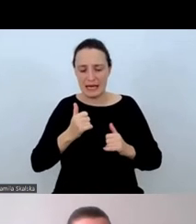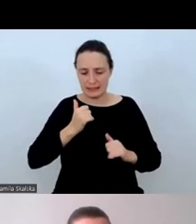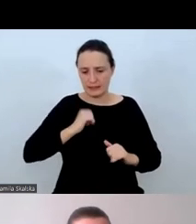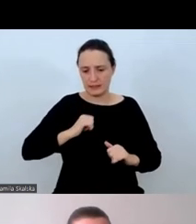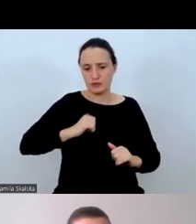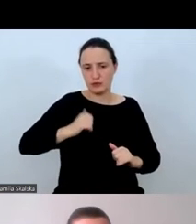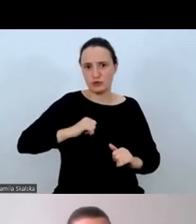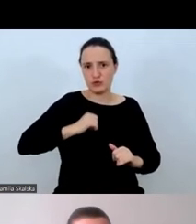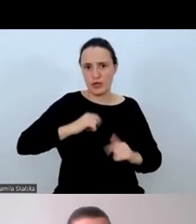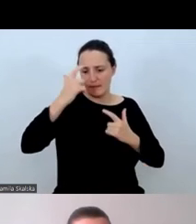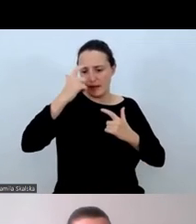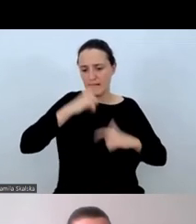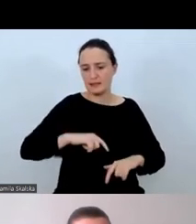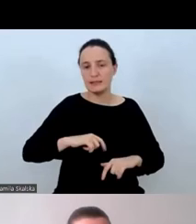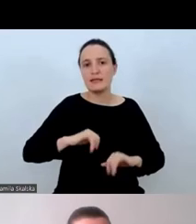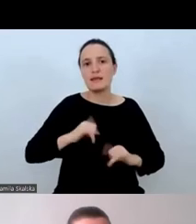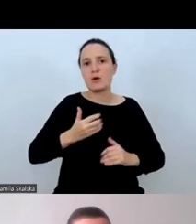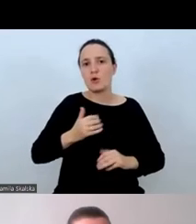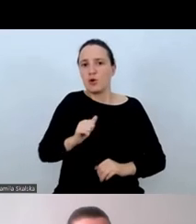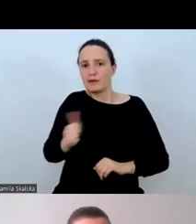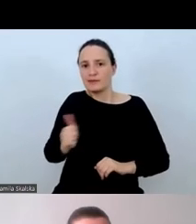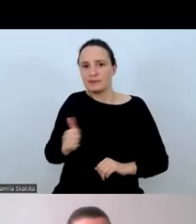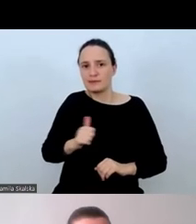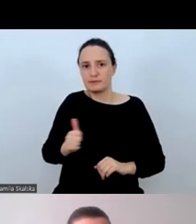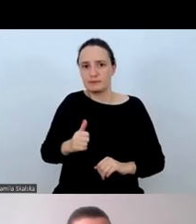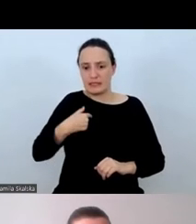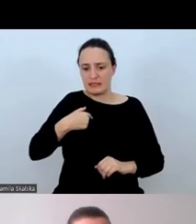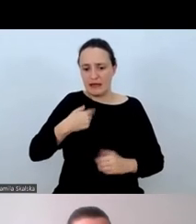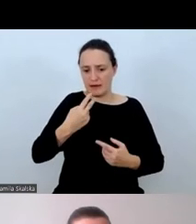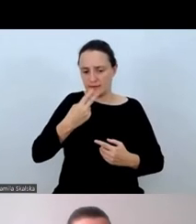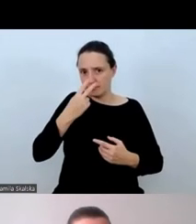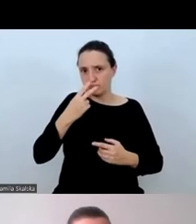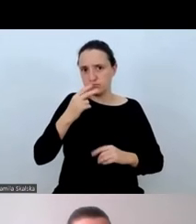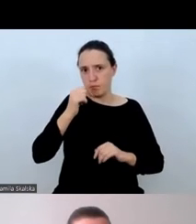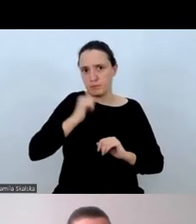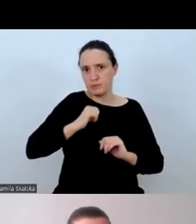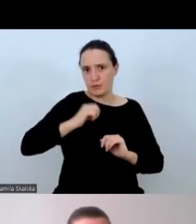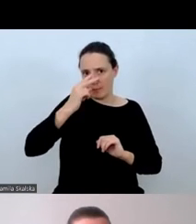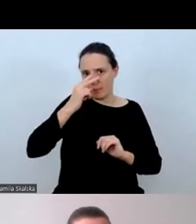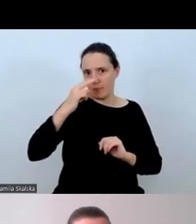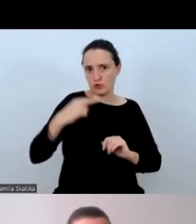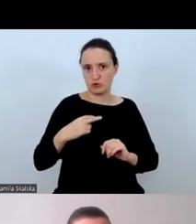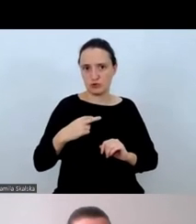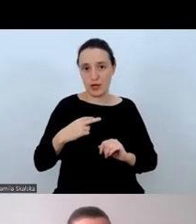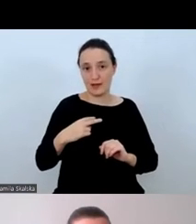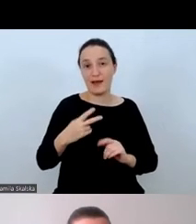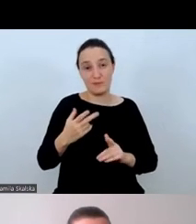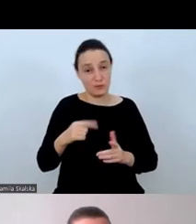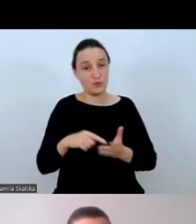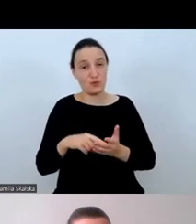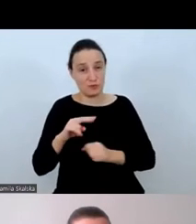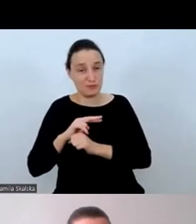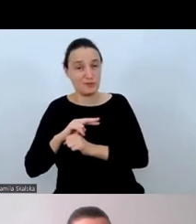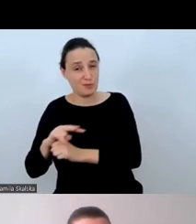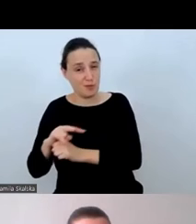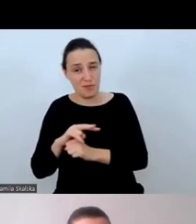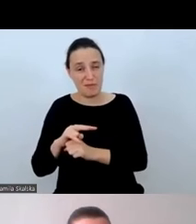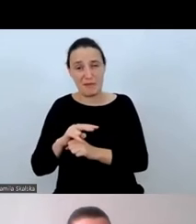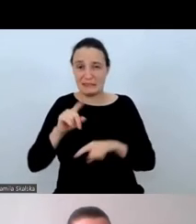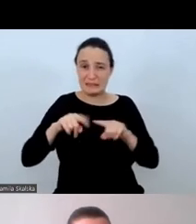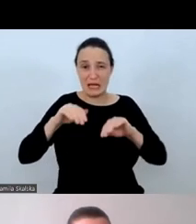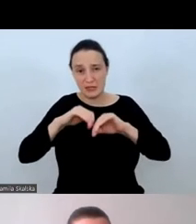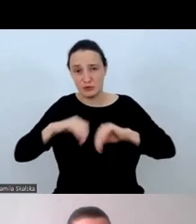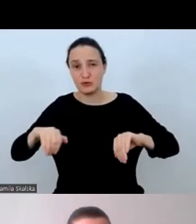To pokazuje, w jaki sposób monitorowanie może różnić się w zależności od tego, jak doświadczony jest tłumacz i jaką ma